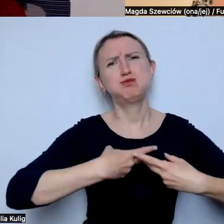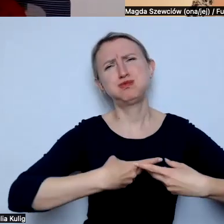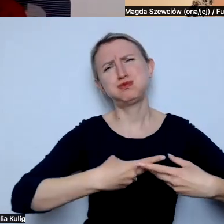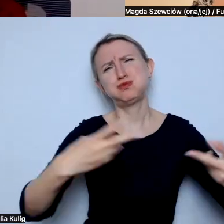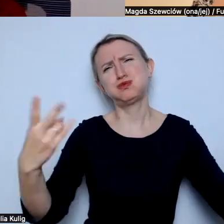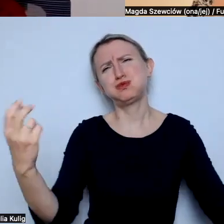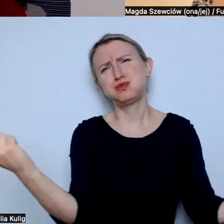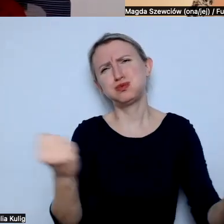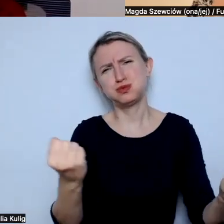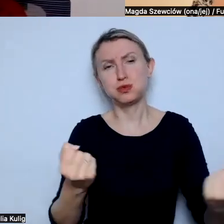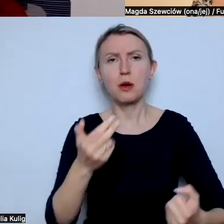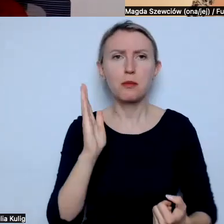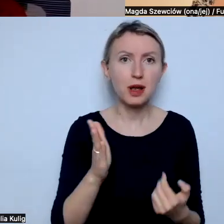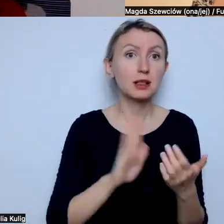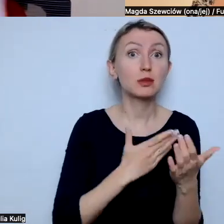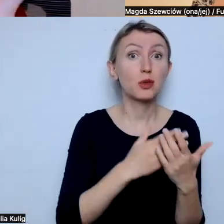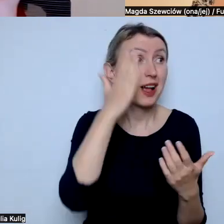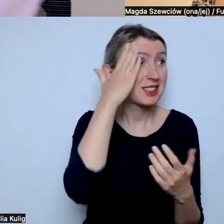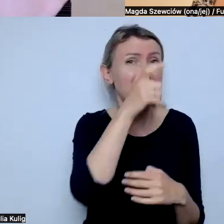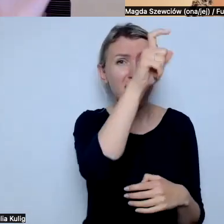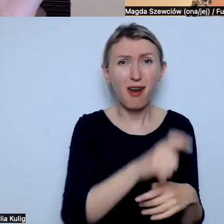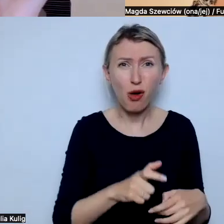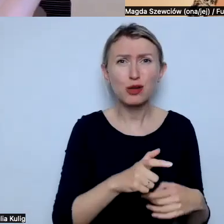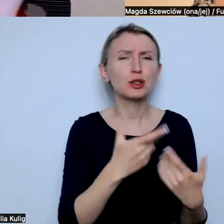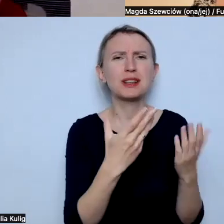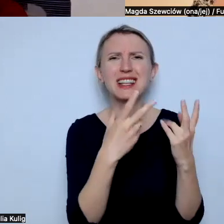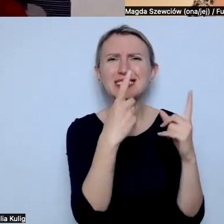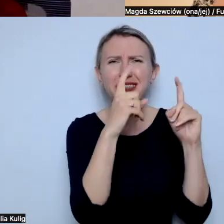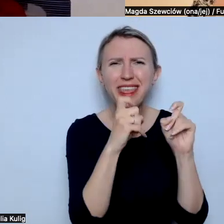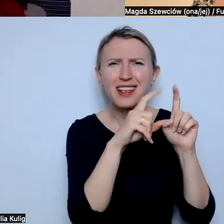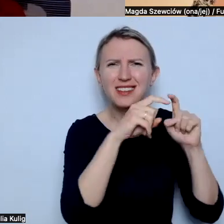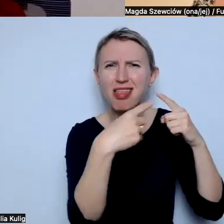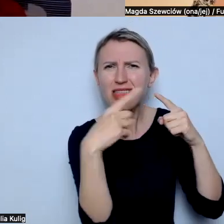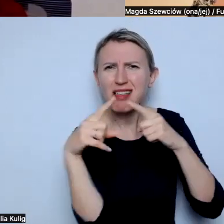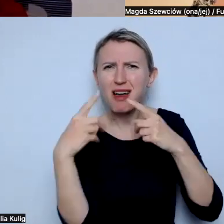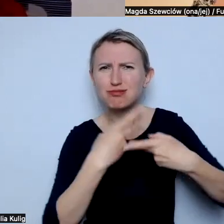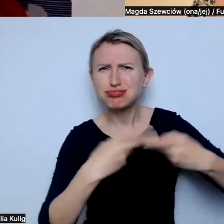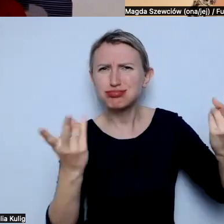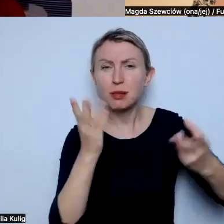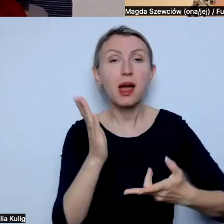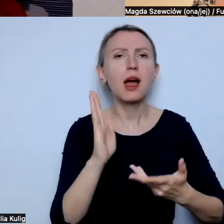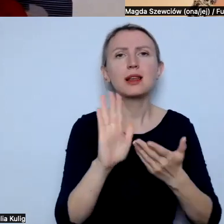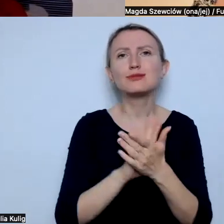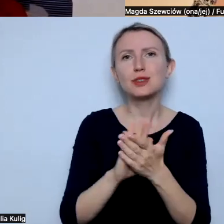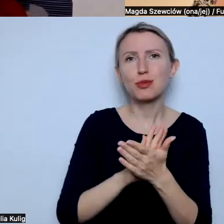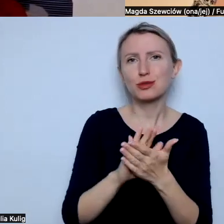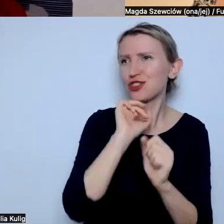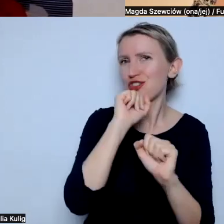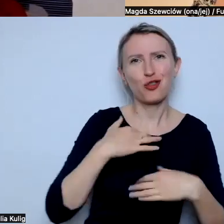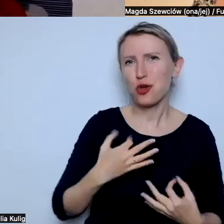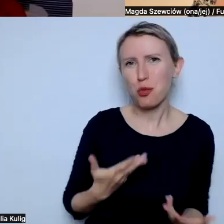Jeśli jeszcze dotyczy odznanej osoby, będą screeny itd. Ale przeprosiny bardzo często już nikogo nie